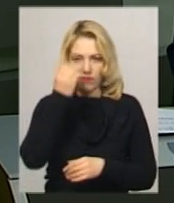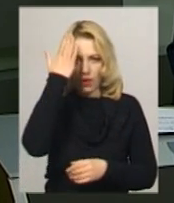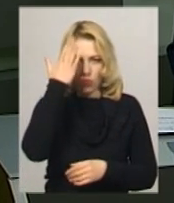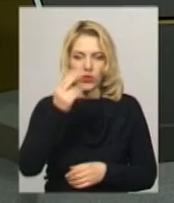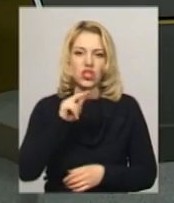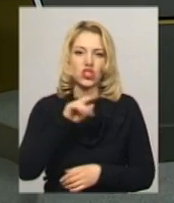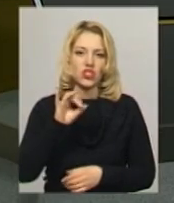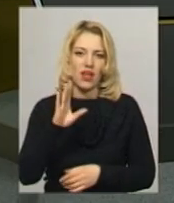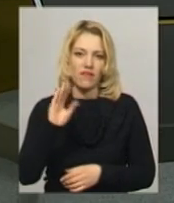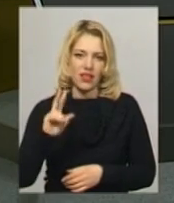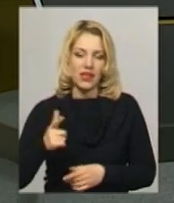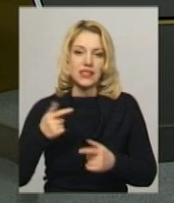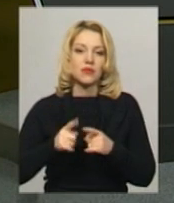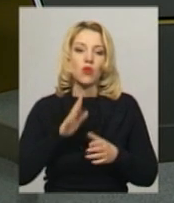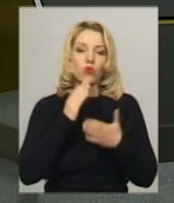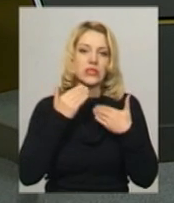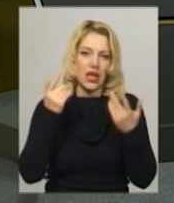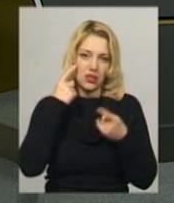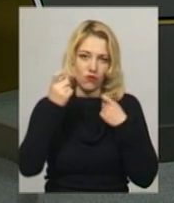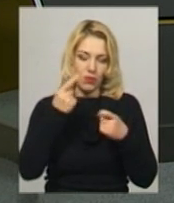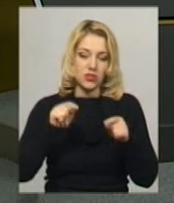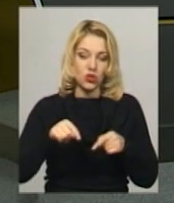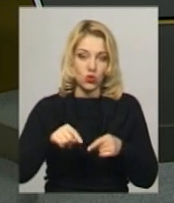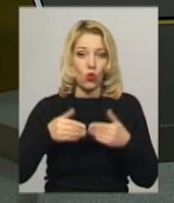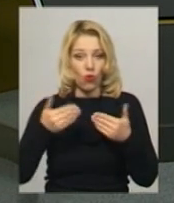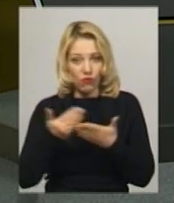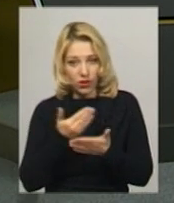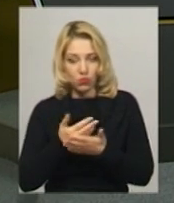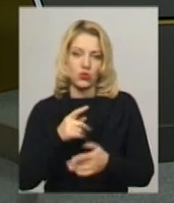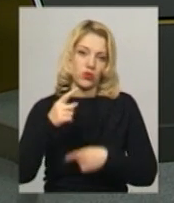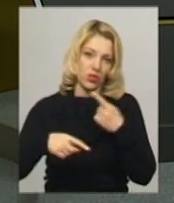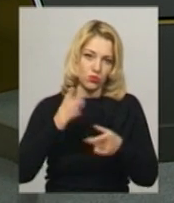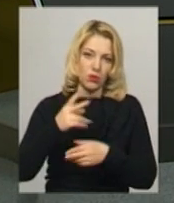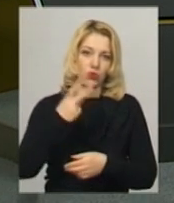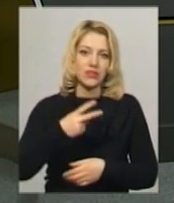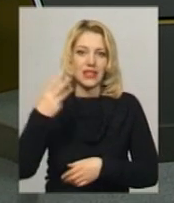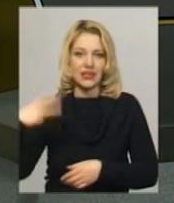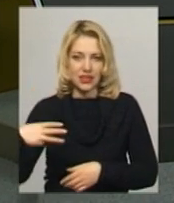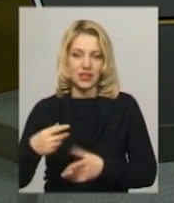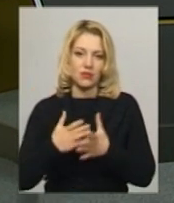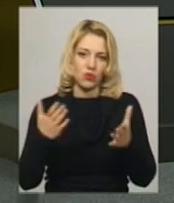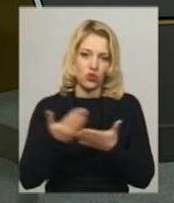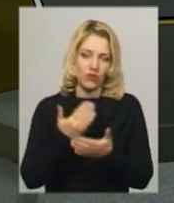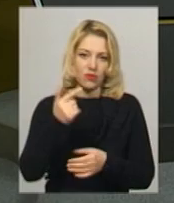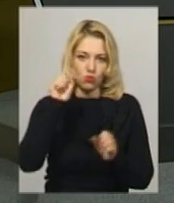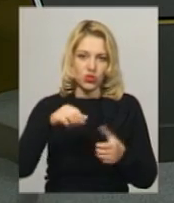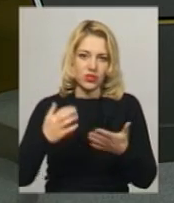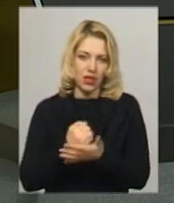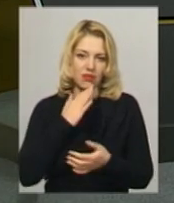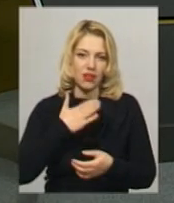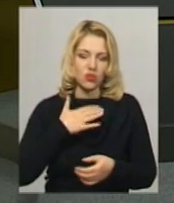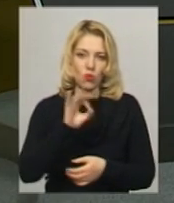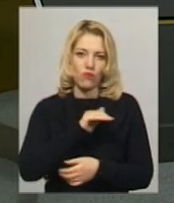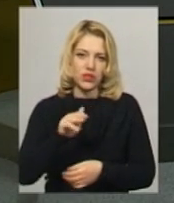червні. Це була остання інформація цього випуску. Наступний дивіться о 20.30. Більше новин ви можете знайти на нашому